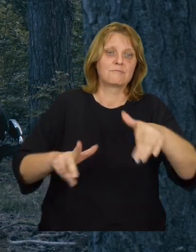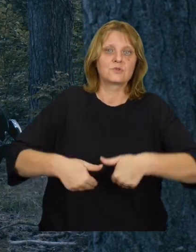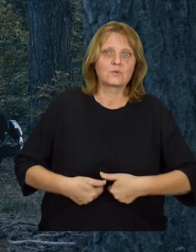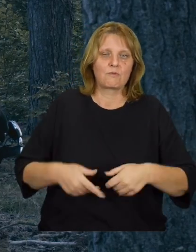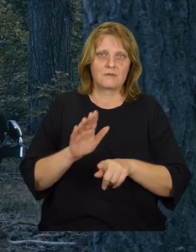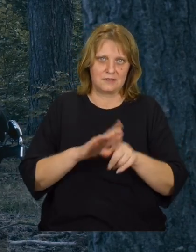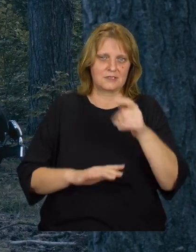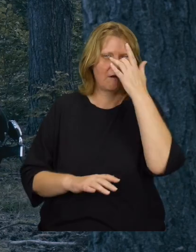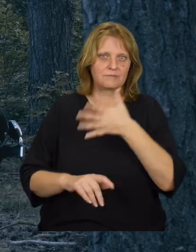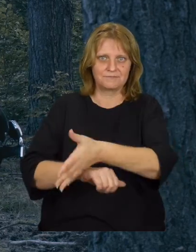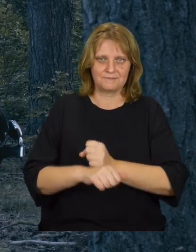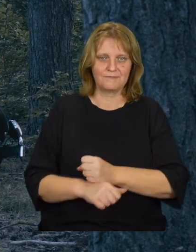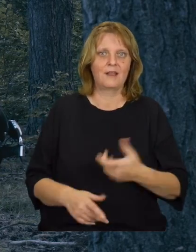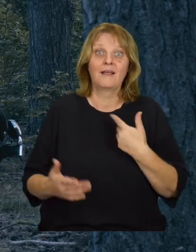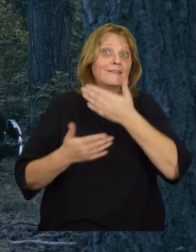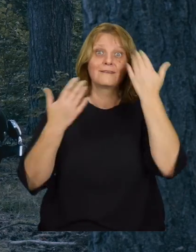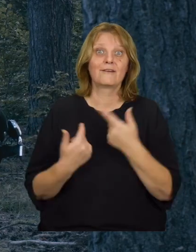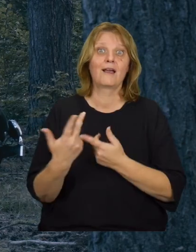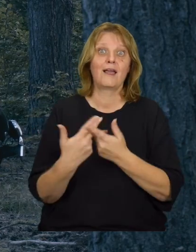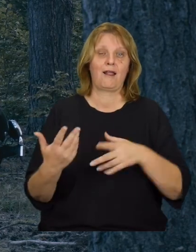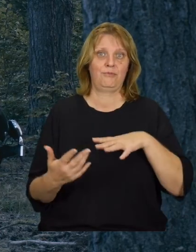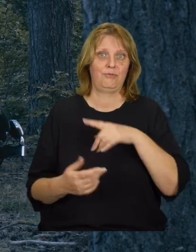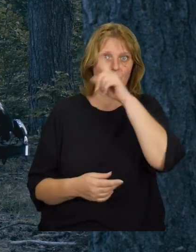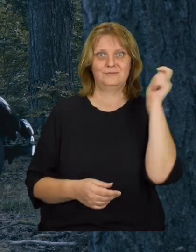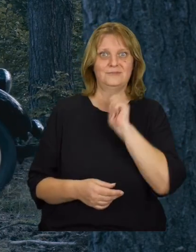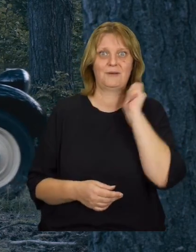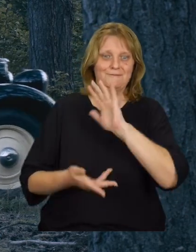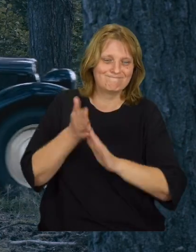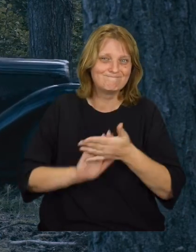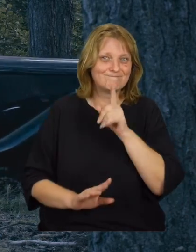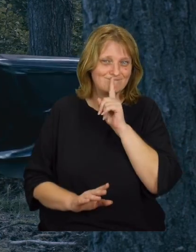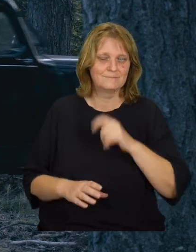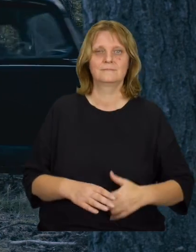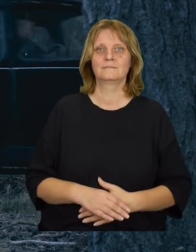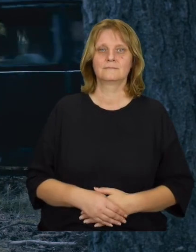w sowieckich łagrach. Nieznana jest też liczba skrytobójczo pomordowanych.